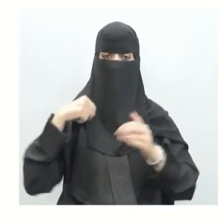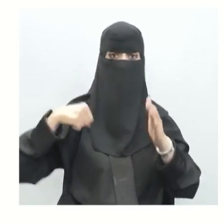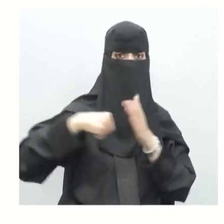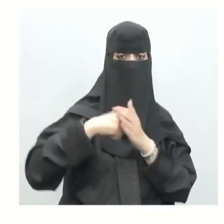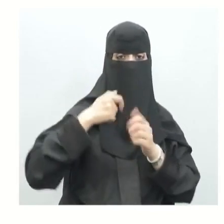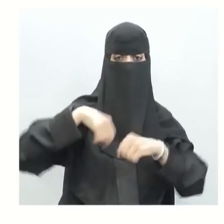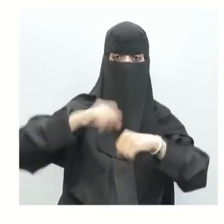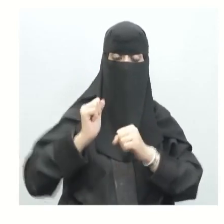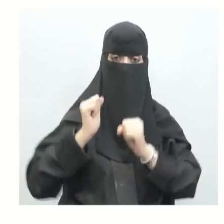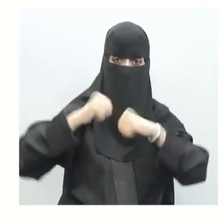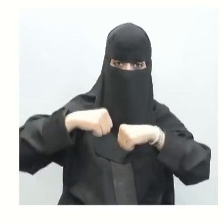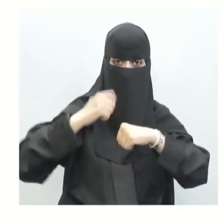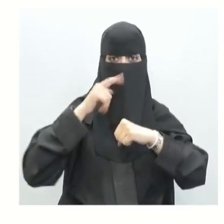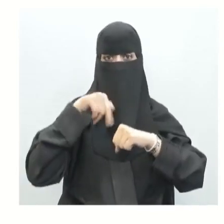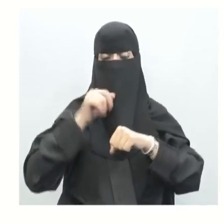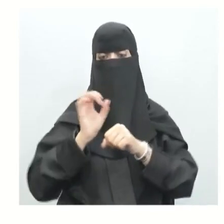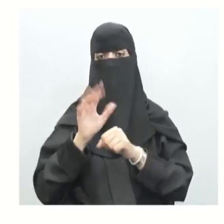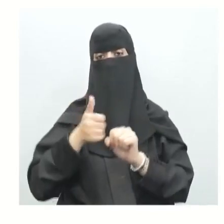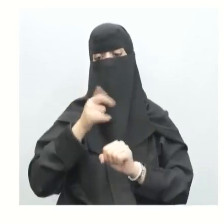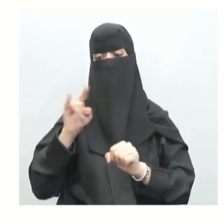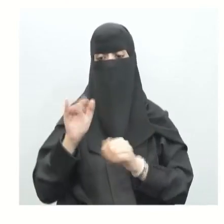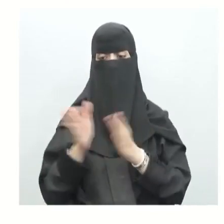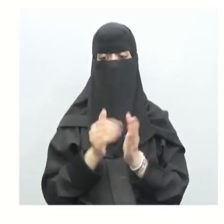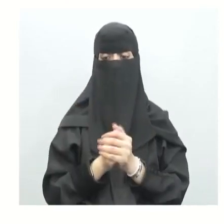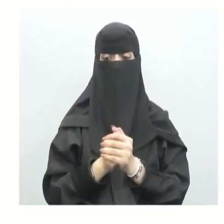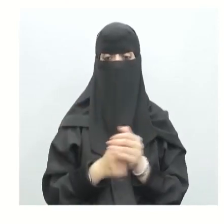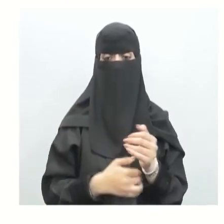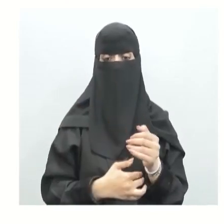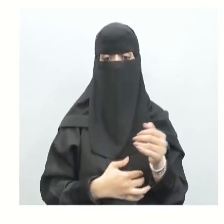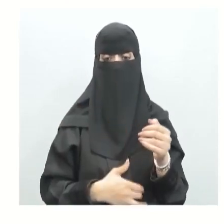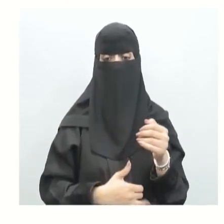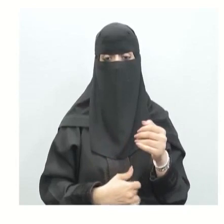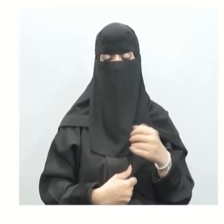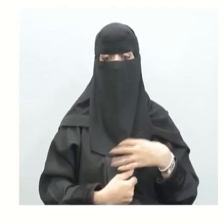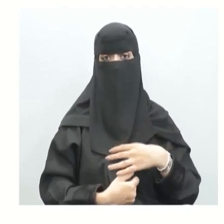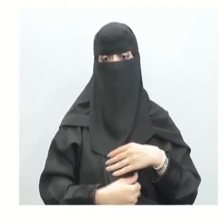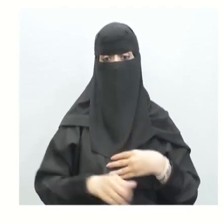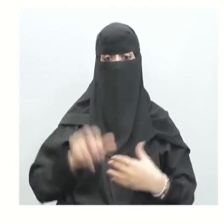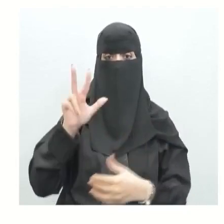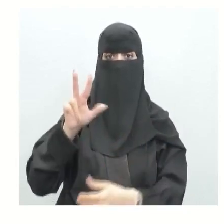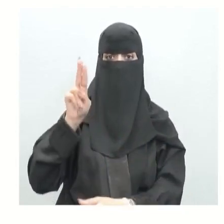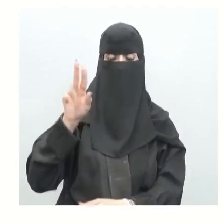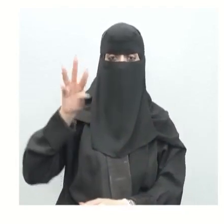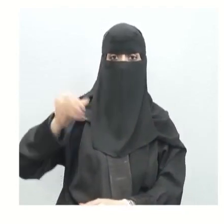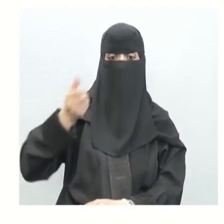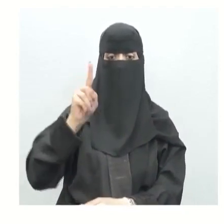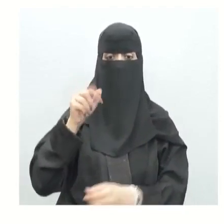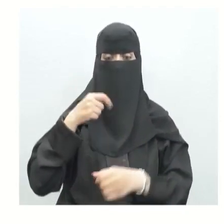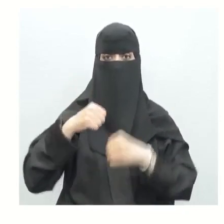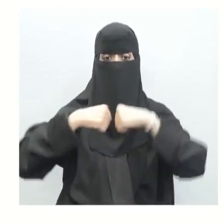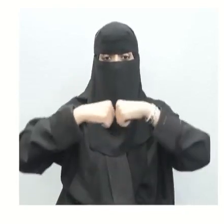المفاصل قد يتعرضون لالتهاب العظام في الأمراض الثانية أو في المرض الثاني التهاب